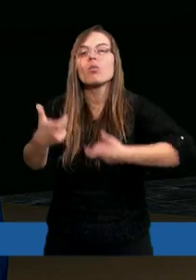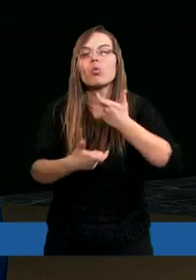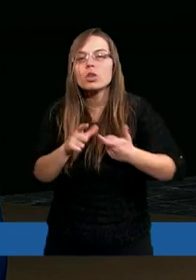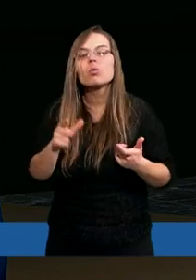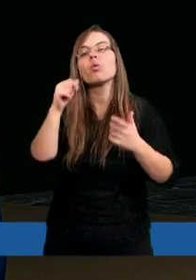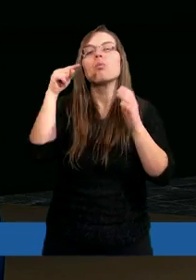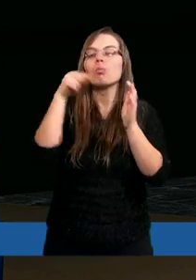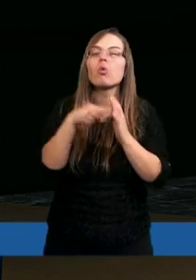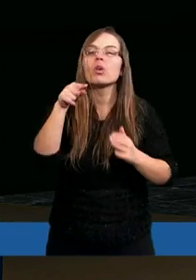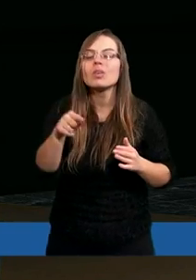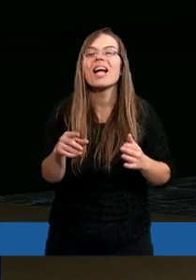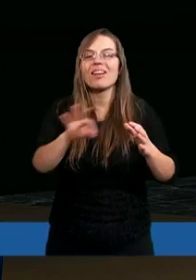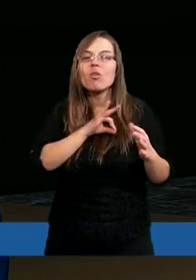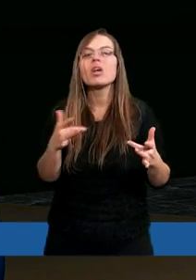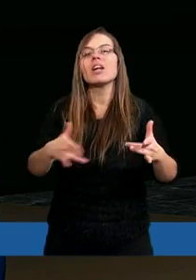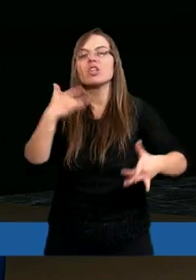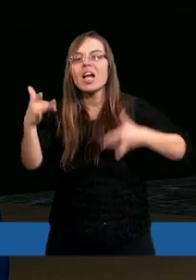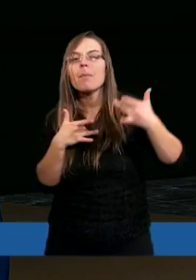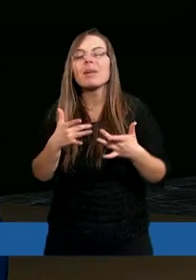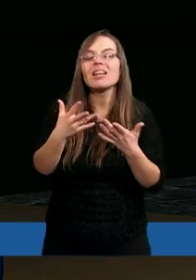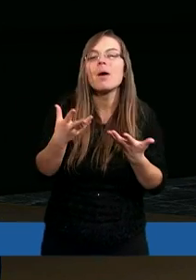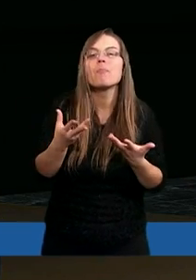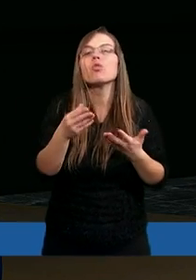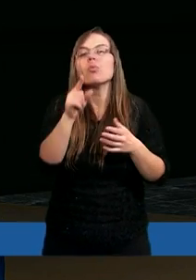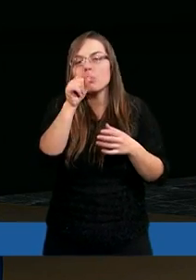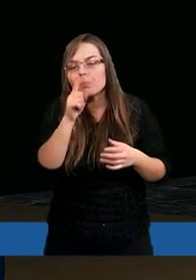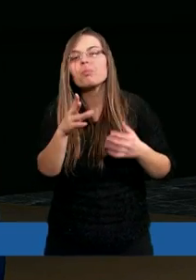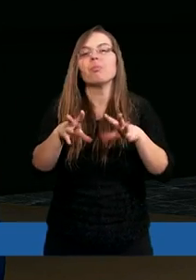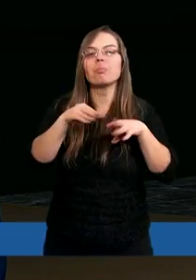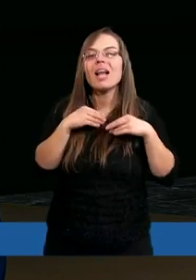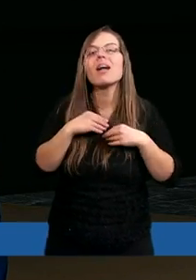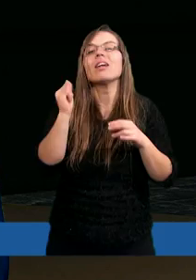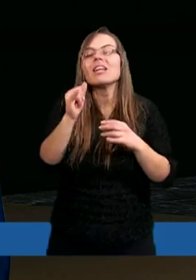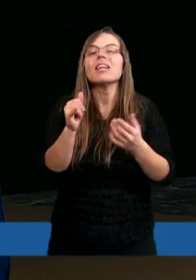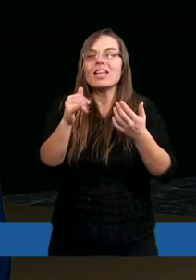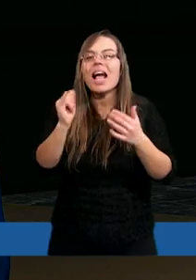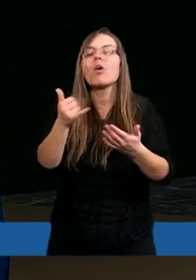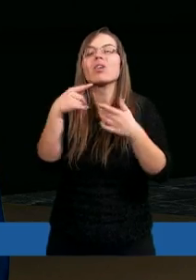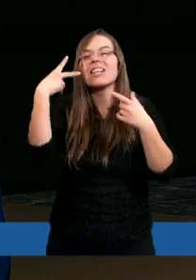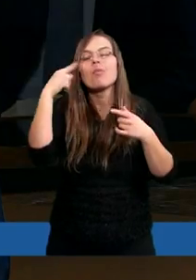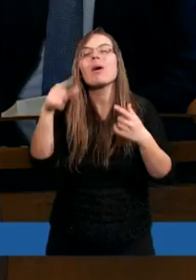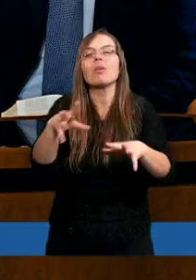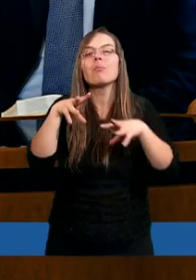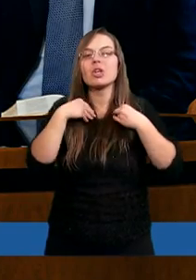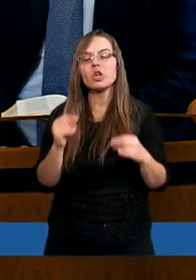musiało to jako skalę cierpień jeszcze chyba, wydaje mi się, niewyobrażalnie powiększyć.